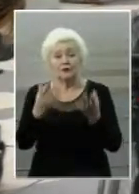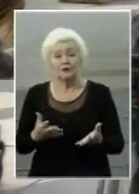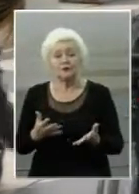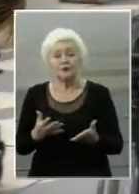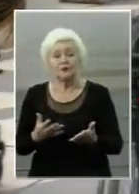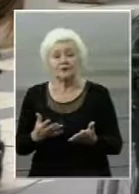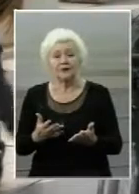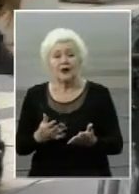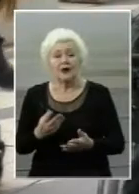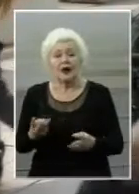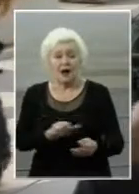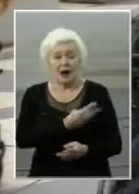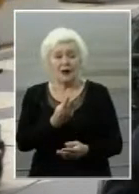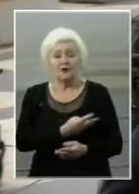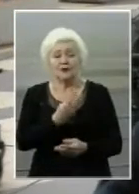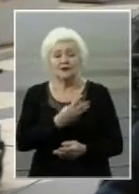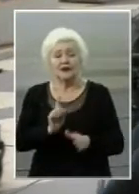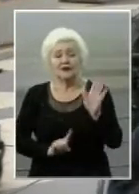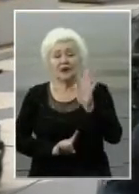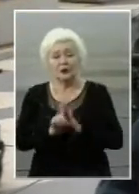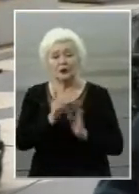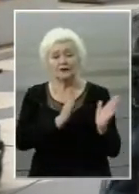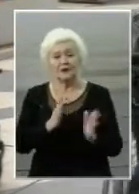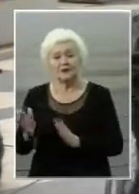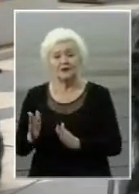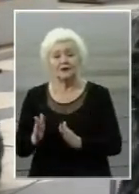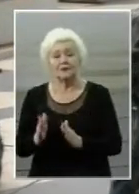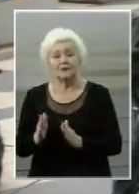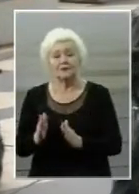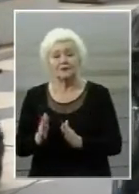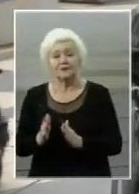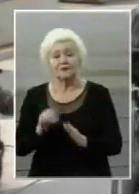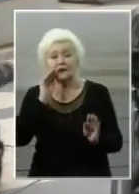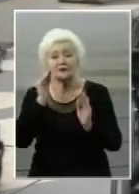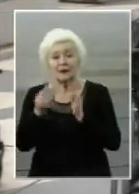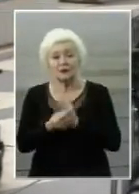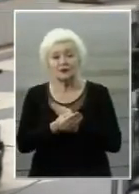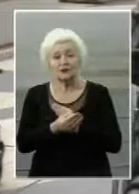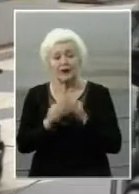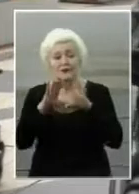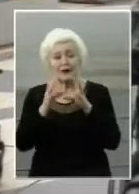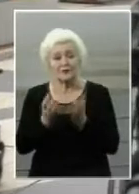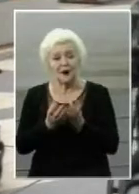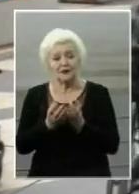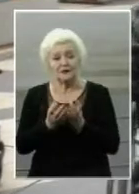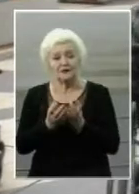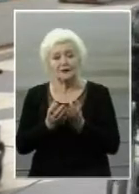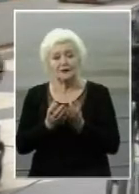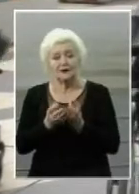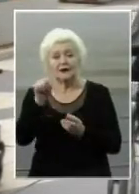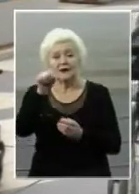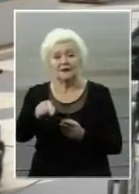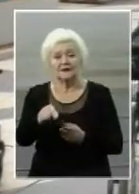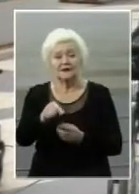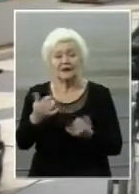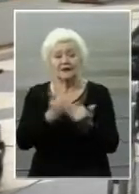емоційно, хоча це неможливо зовні демонструвати. Це одна з